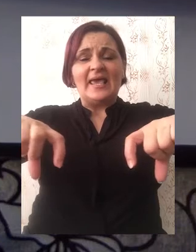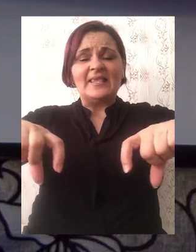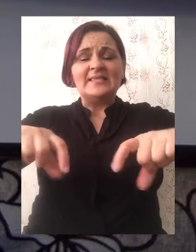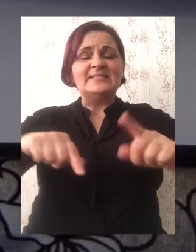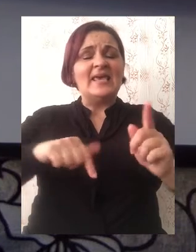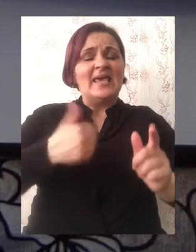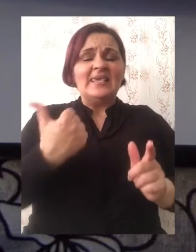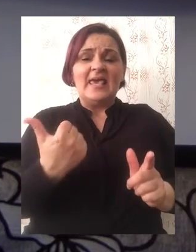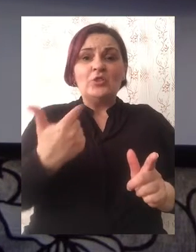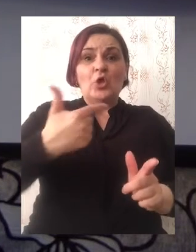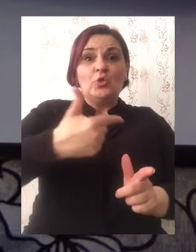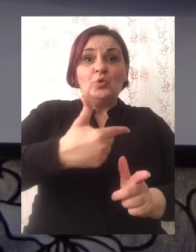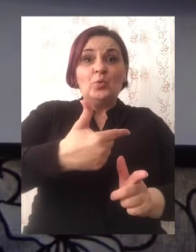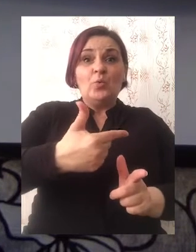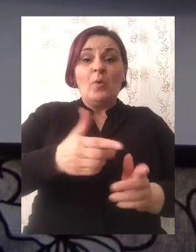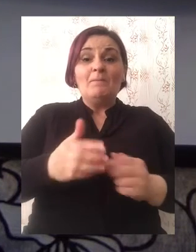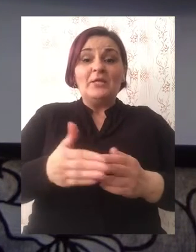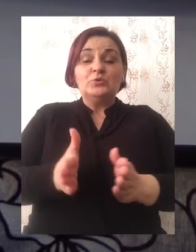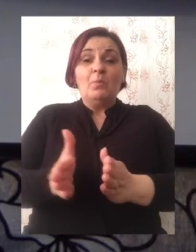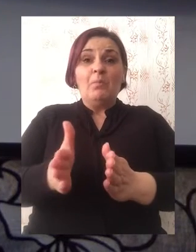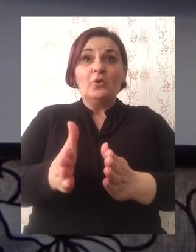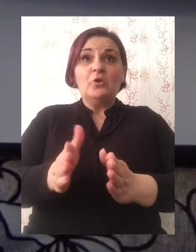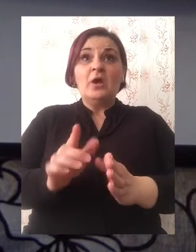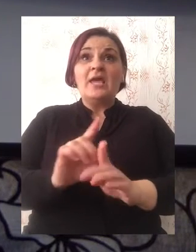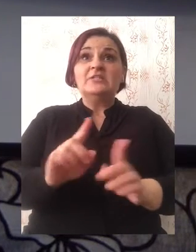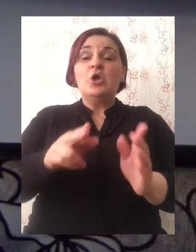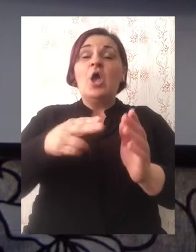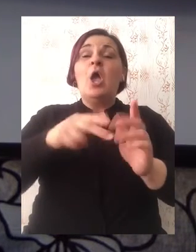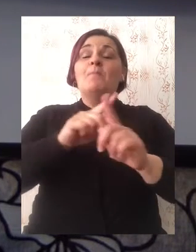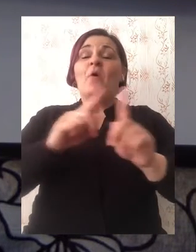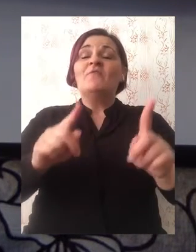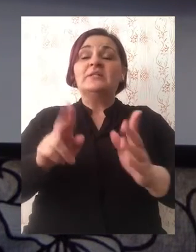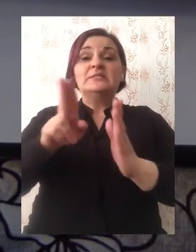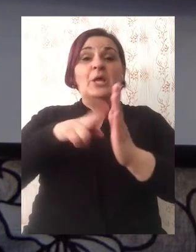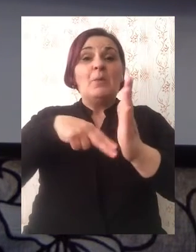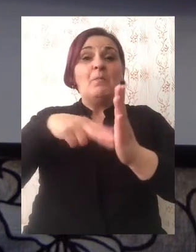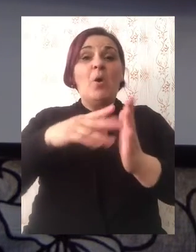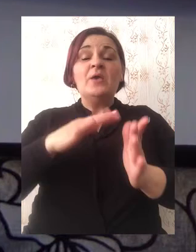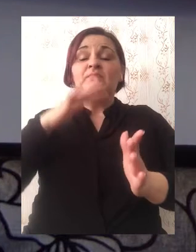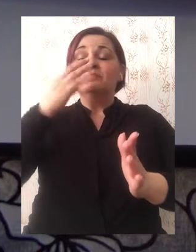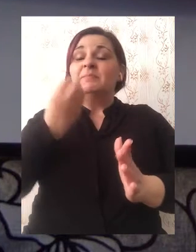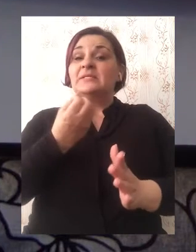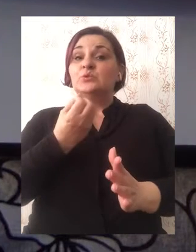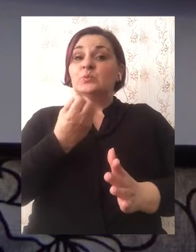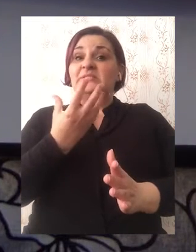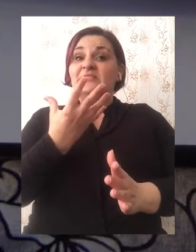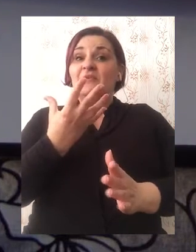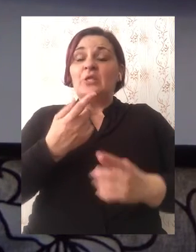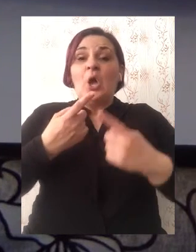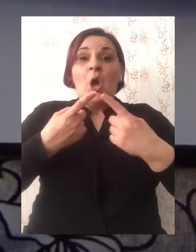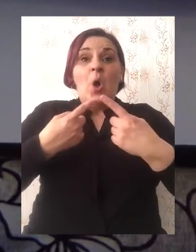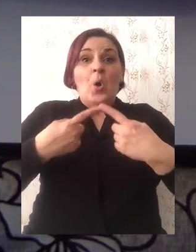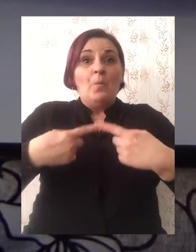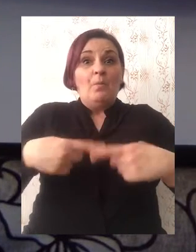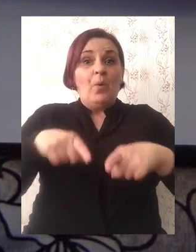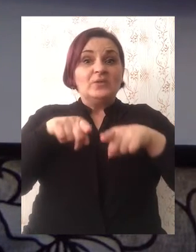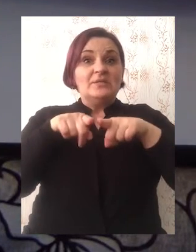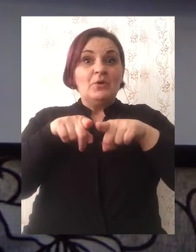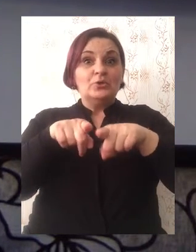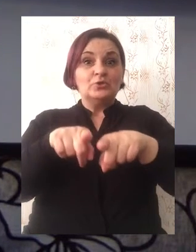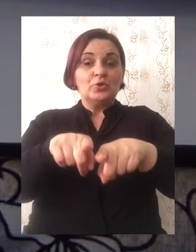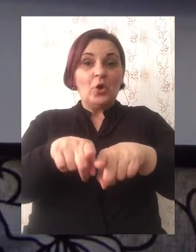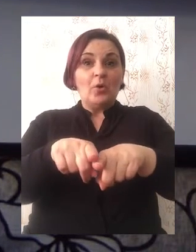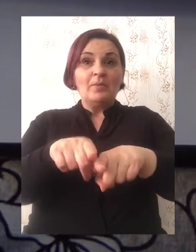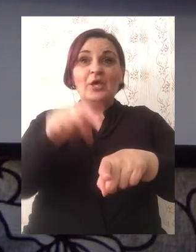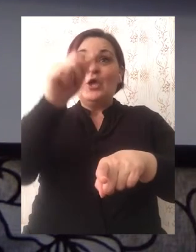jedne i druge strane potoka, koja se razlikuju po vrsti, boji i mirisu cvjeta. Posebnost ove doline